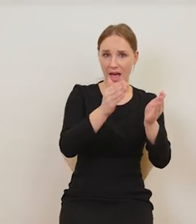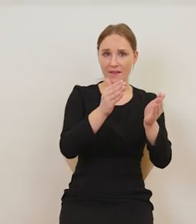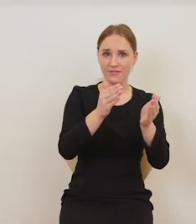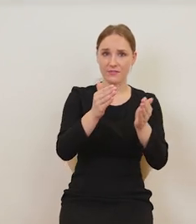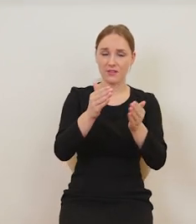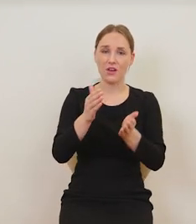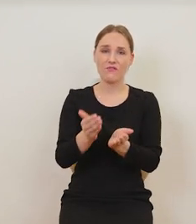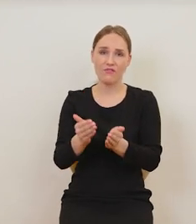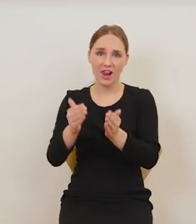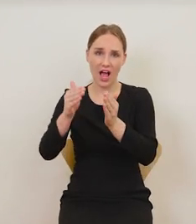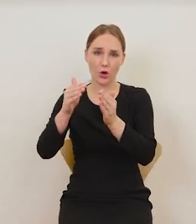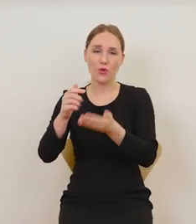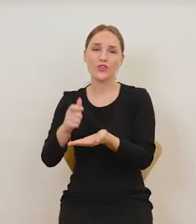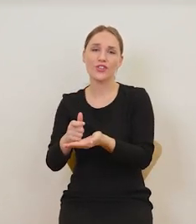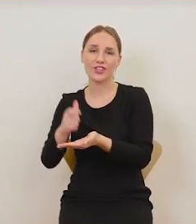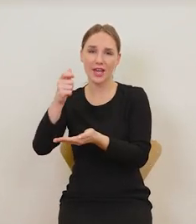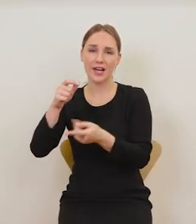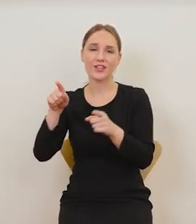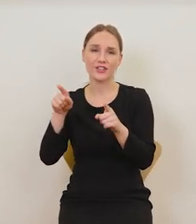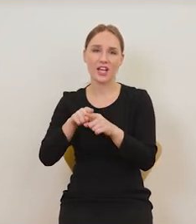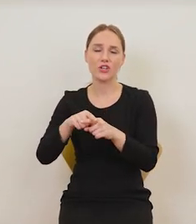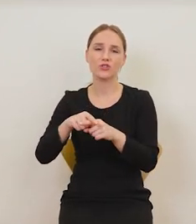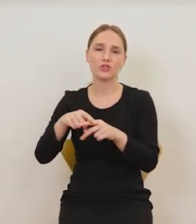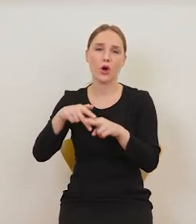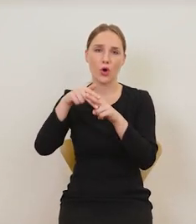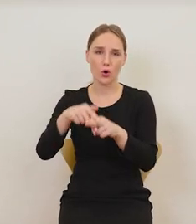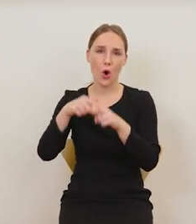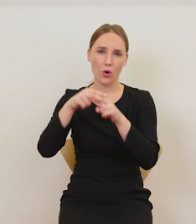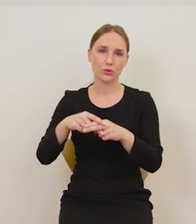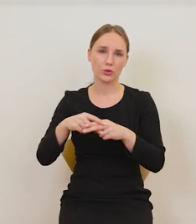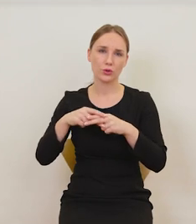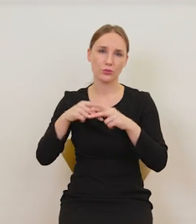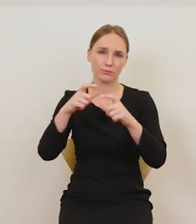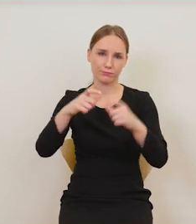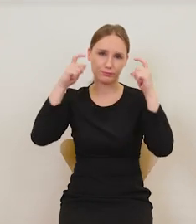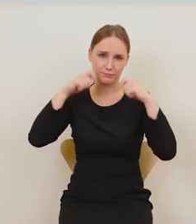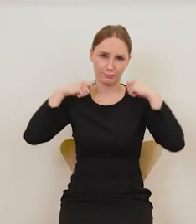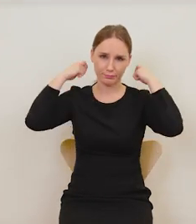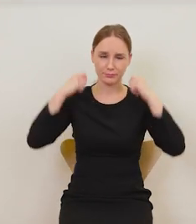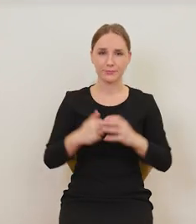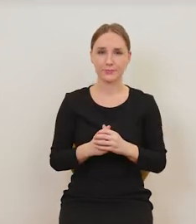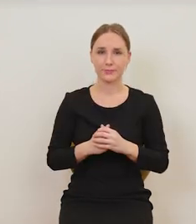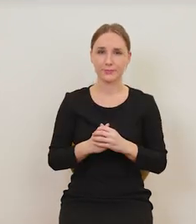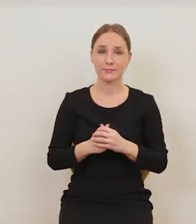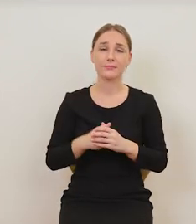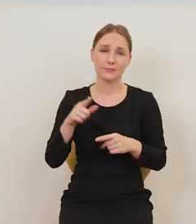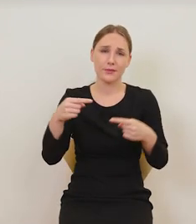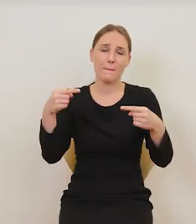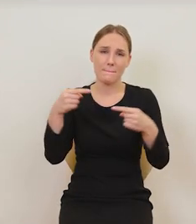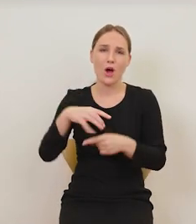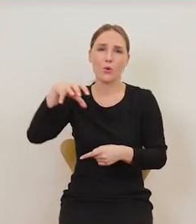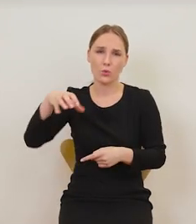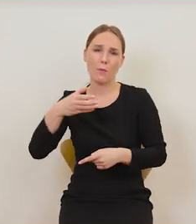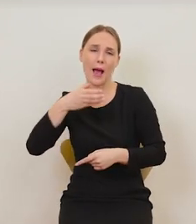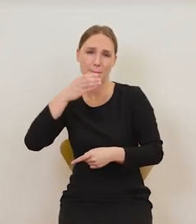właściwie atrybuty picia. Kielich, z którego się pije, dzban i flakon również. Ten